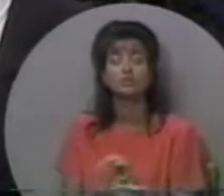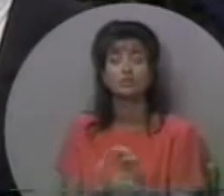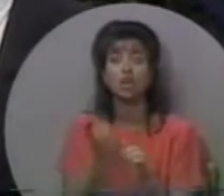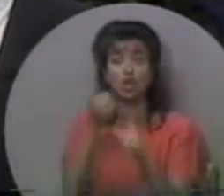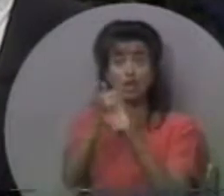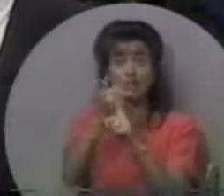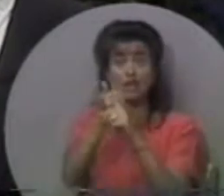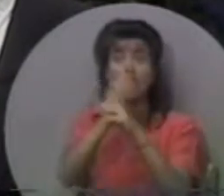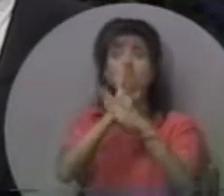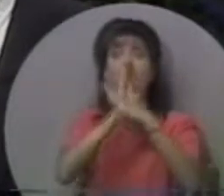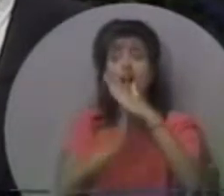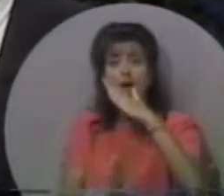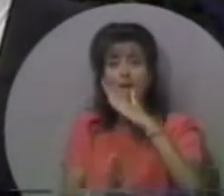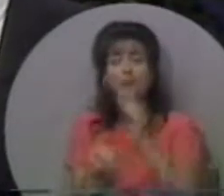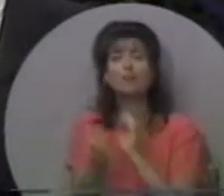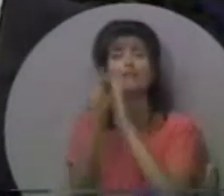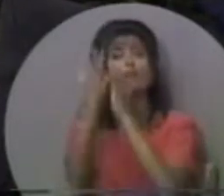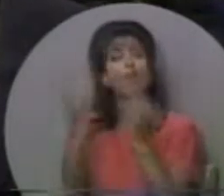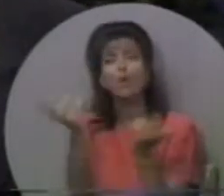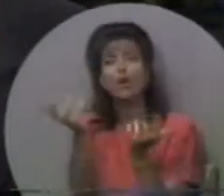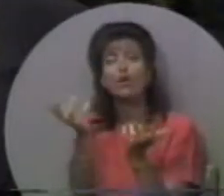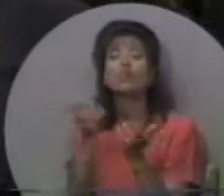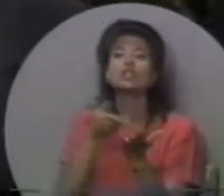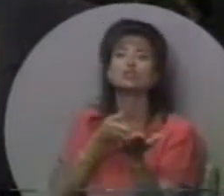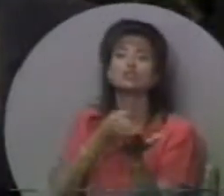Покоріть себе перед правдою.